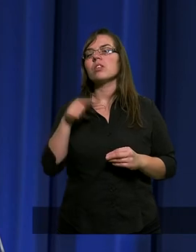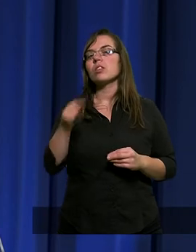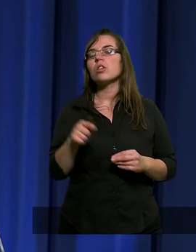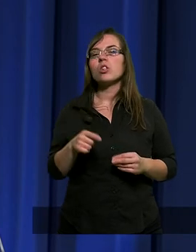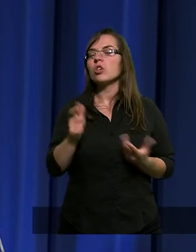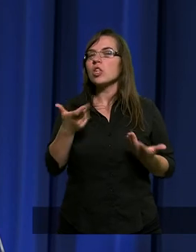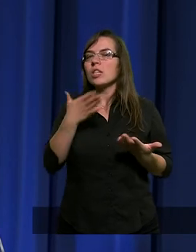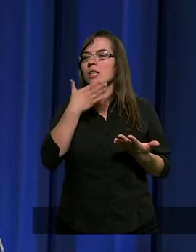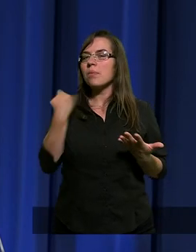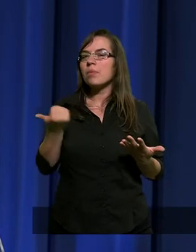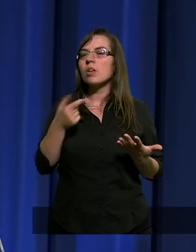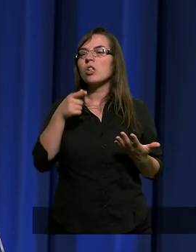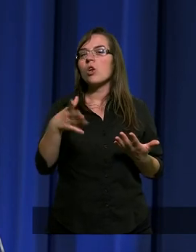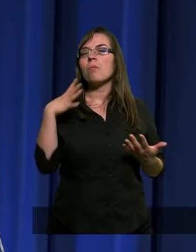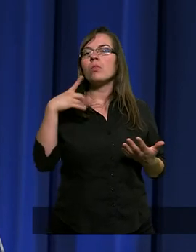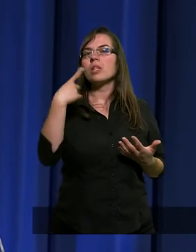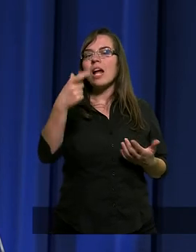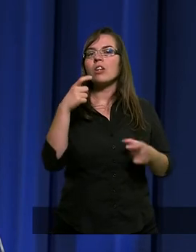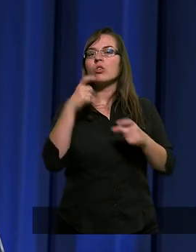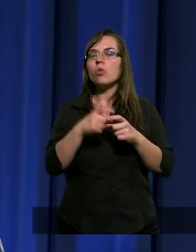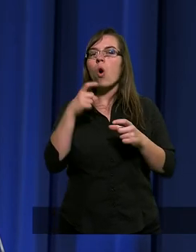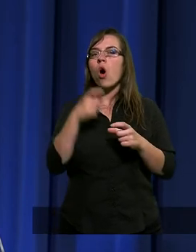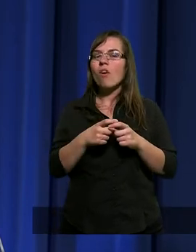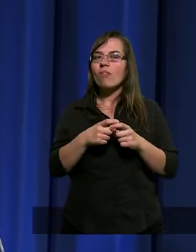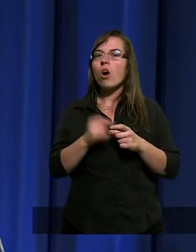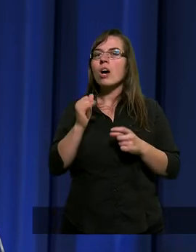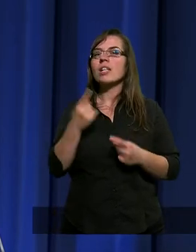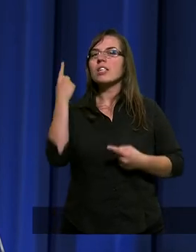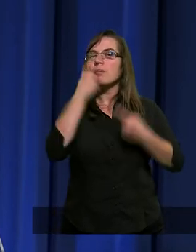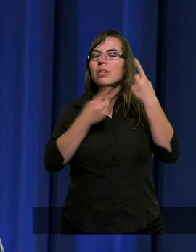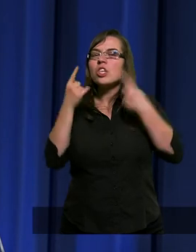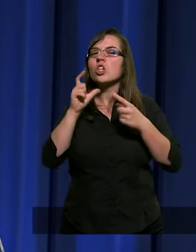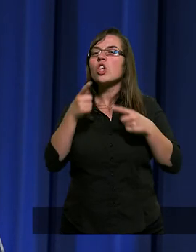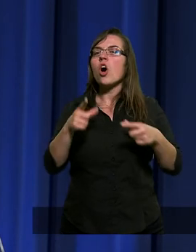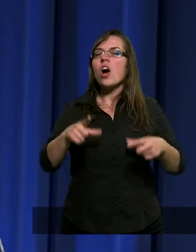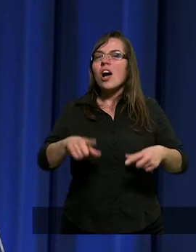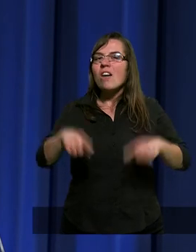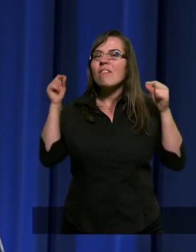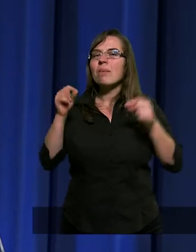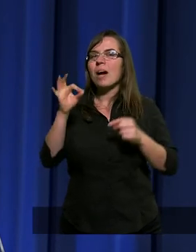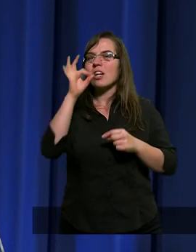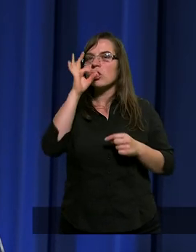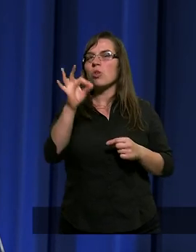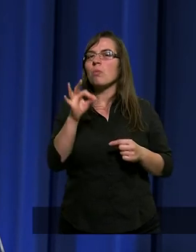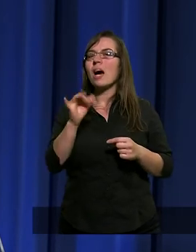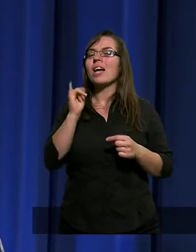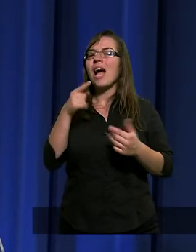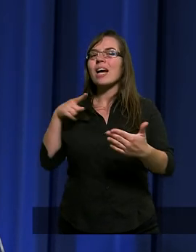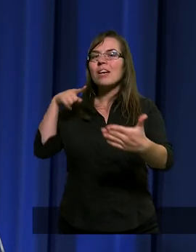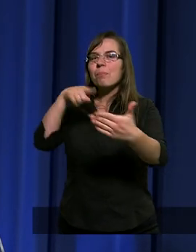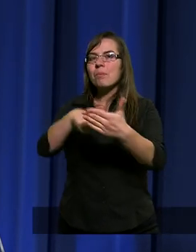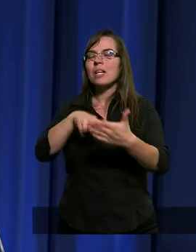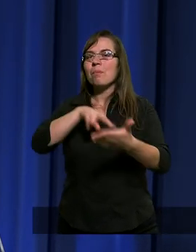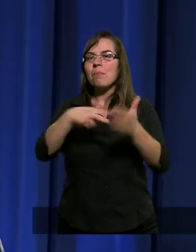Nikogo nie ma, który by jedno słowo wypowiadał, chociaż to jest nieporównywalne oczywiście do tego, co